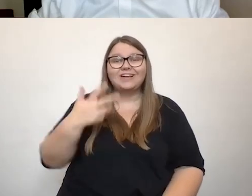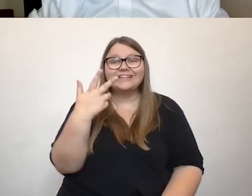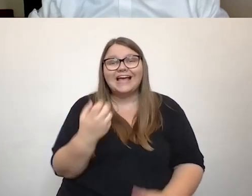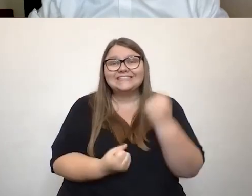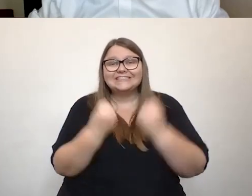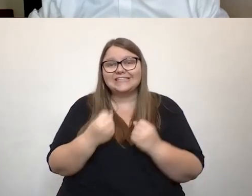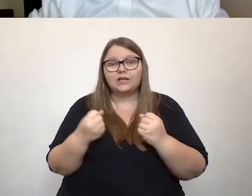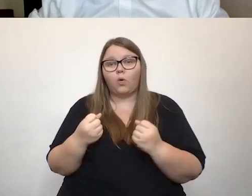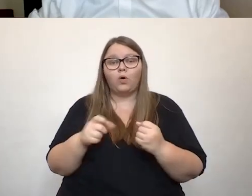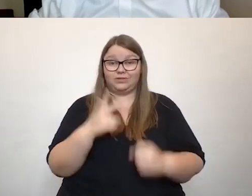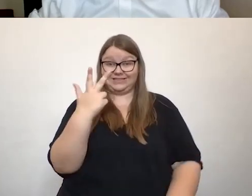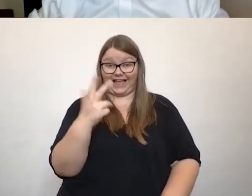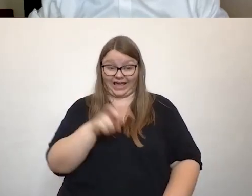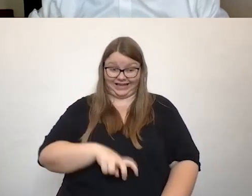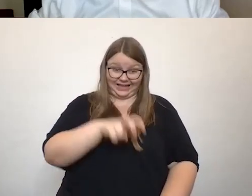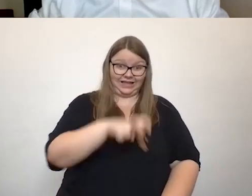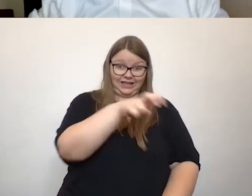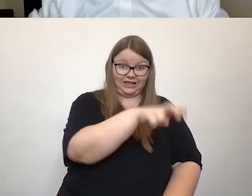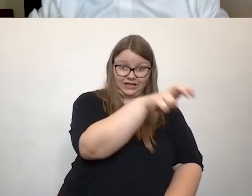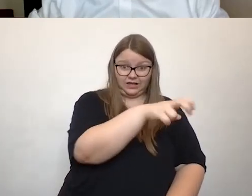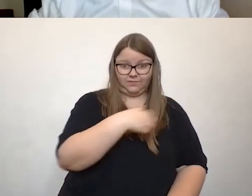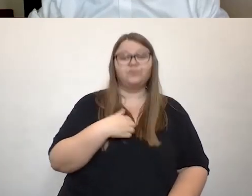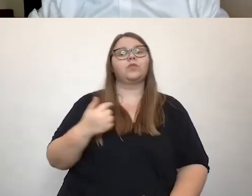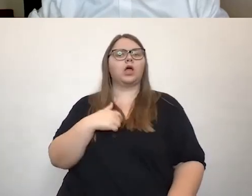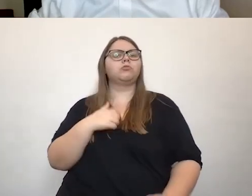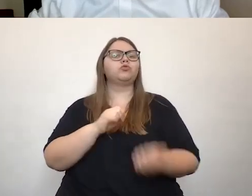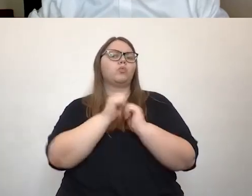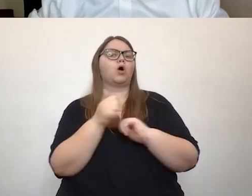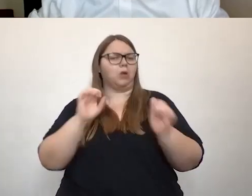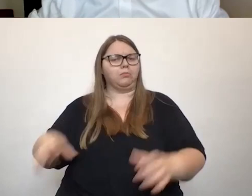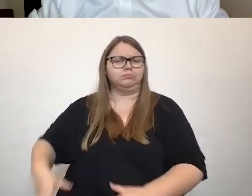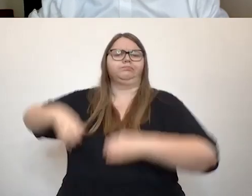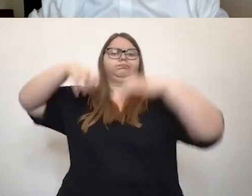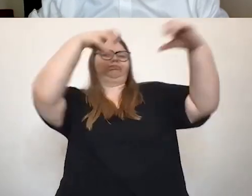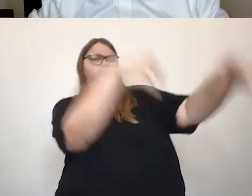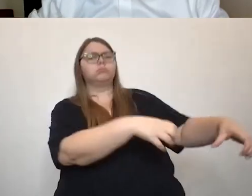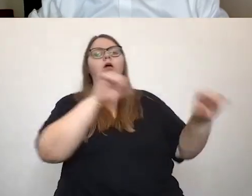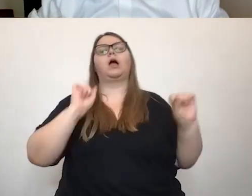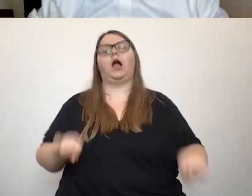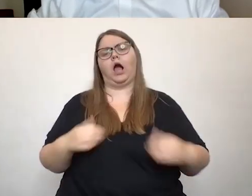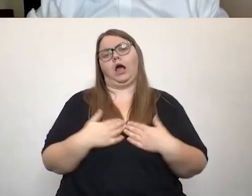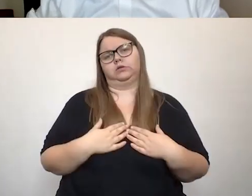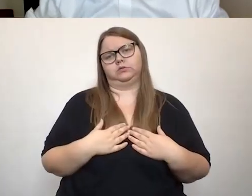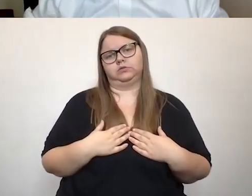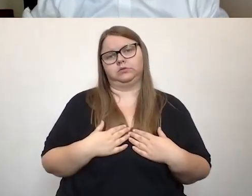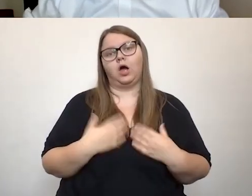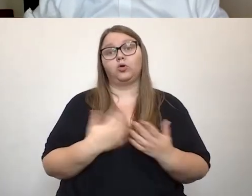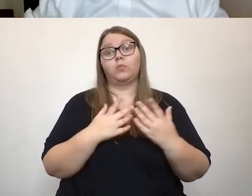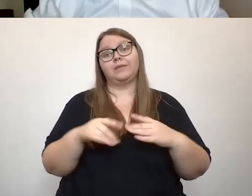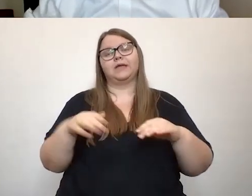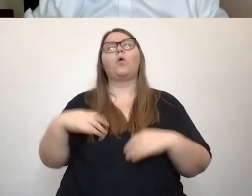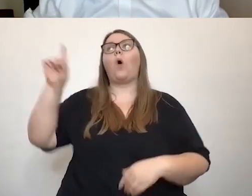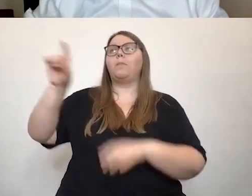man hat da die drei Stufen. Ich bin zum Glück noch fit als Sportlerin. Ich kriege meinen Koffer dann sogar noch hoch in den Gepäckablage, aber